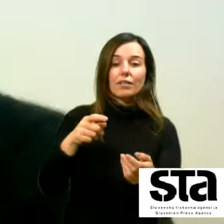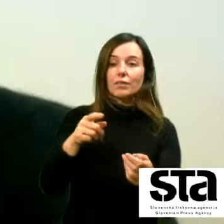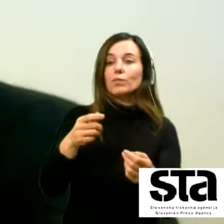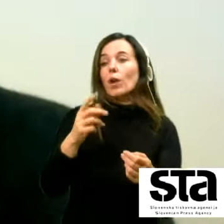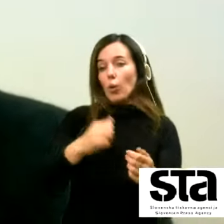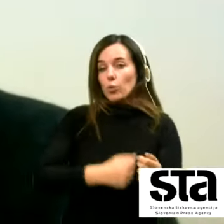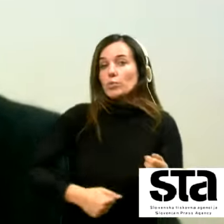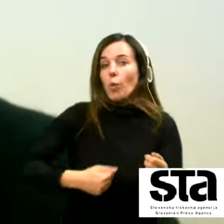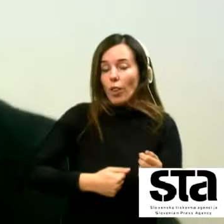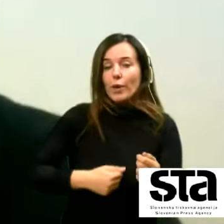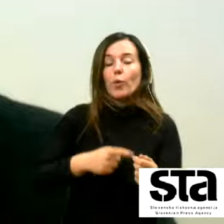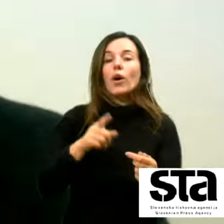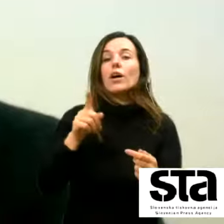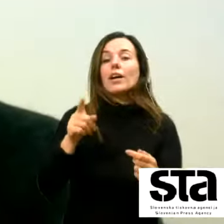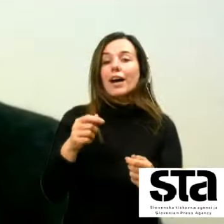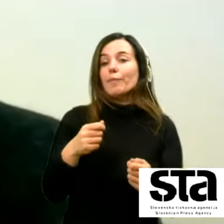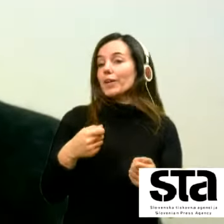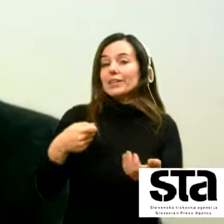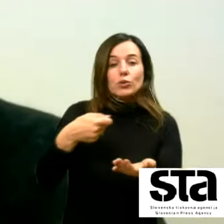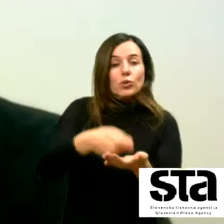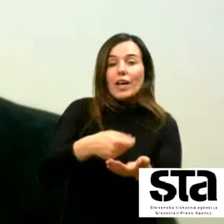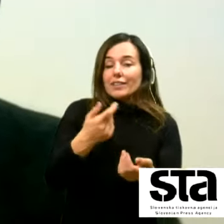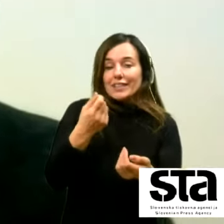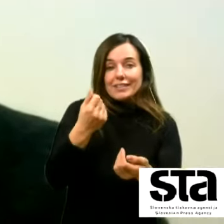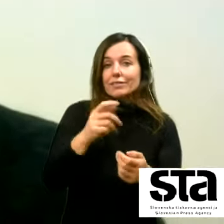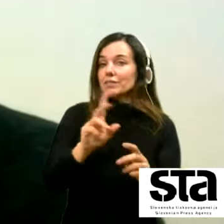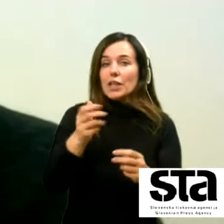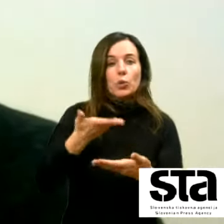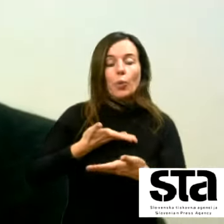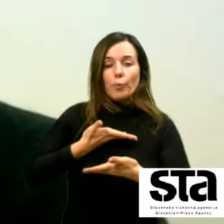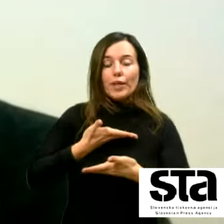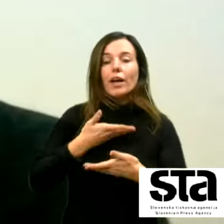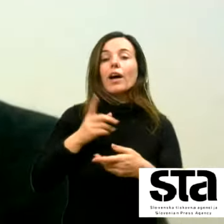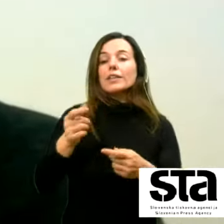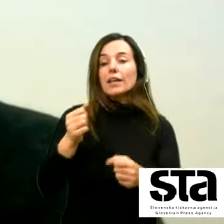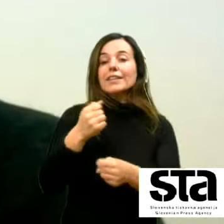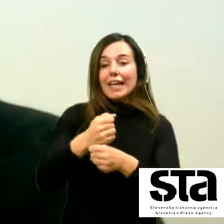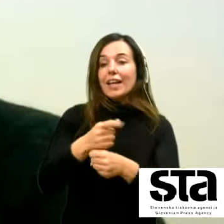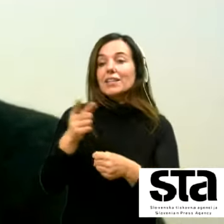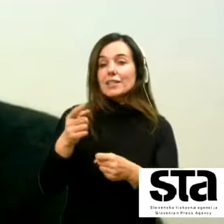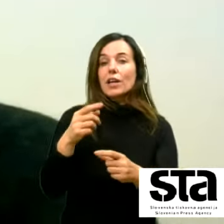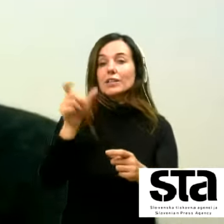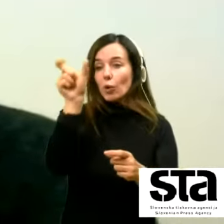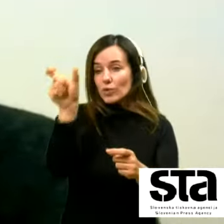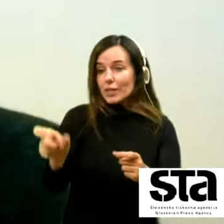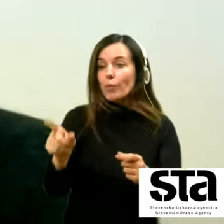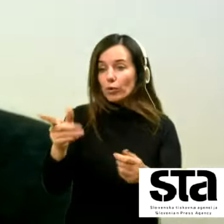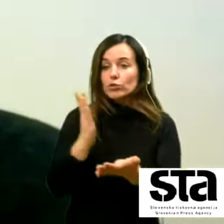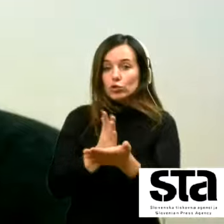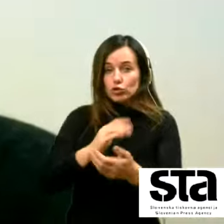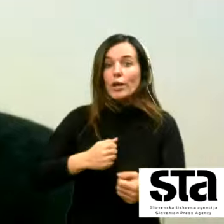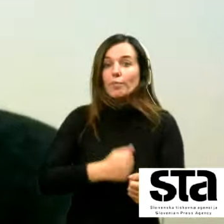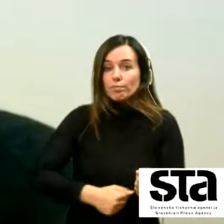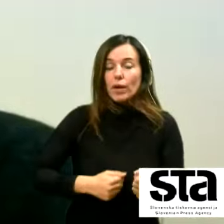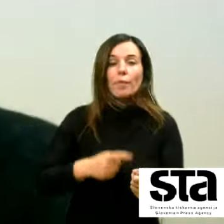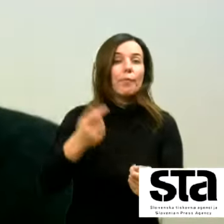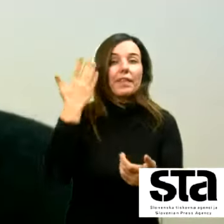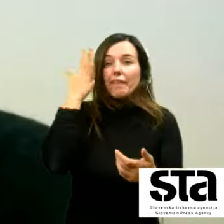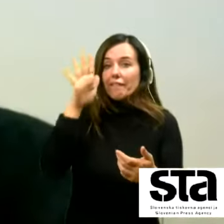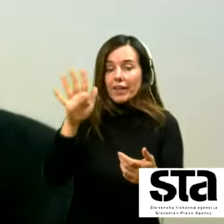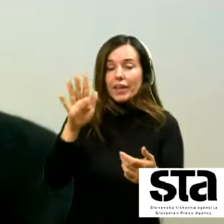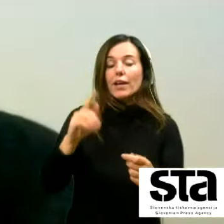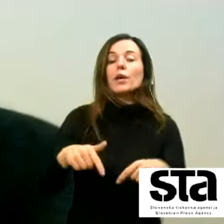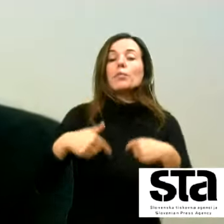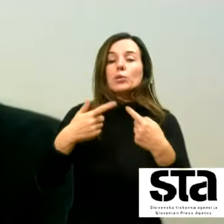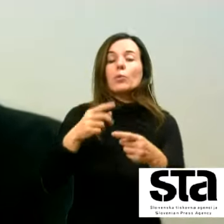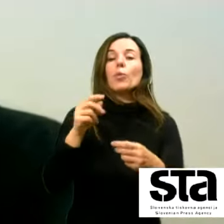dobi pa pravzaprav lahko dela že z osebo ki je COVID pozitivna a tega še ne ve prav tako pa je mora delavec sam potem